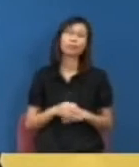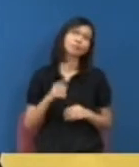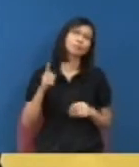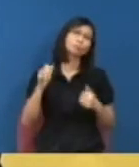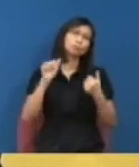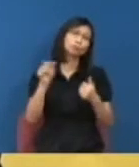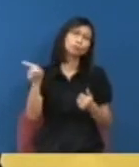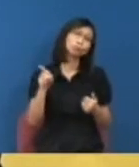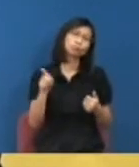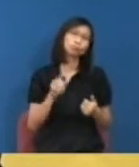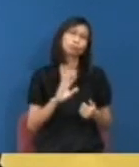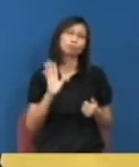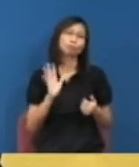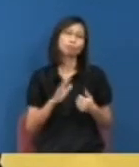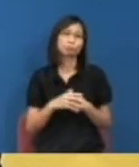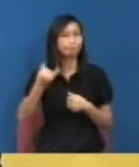有人給他位置坐